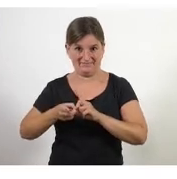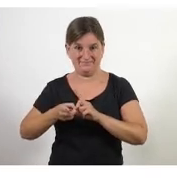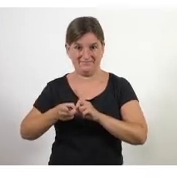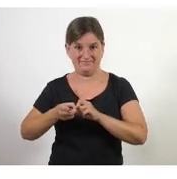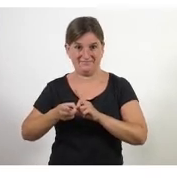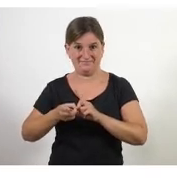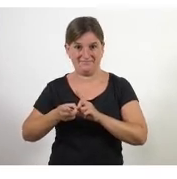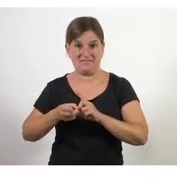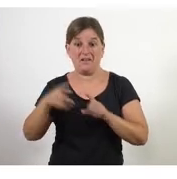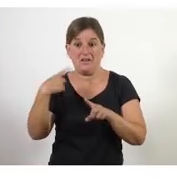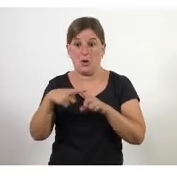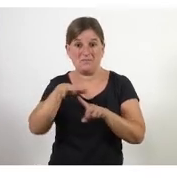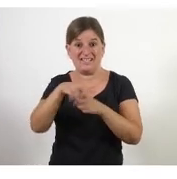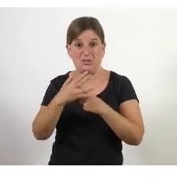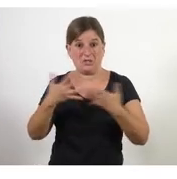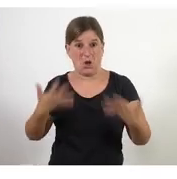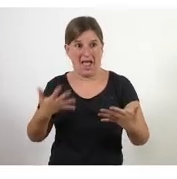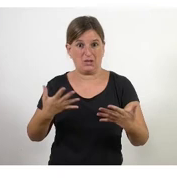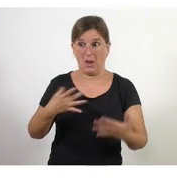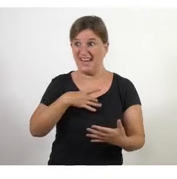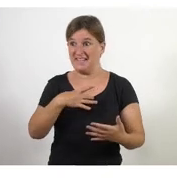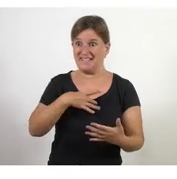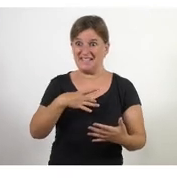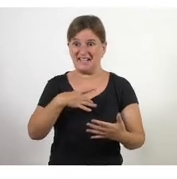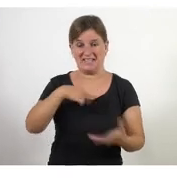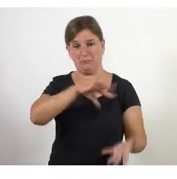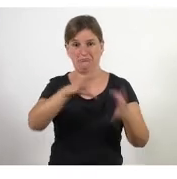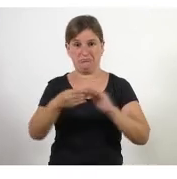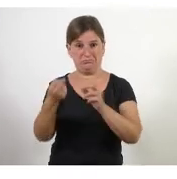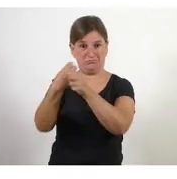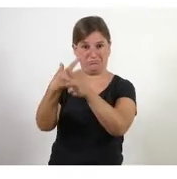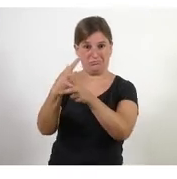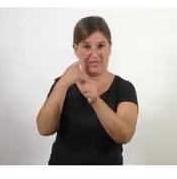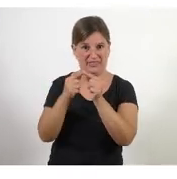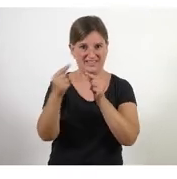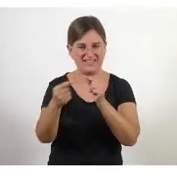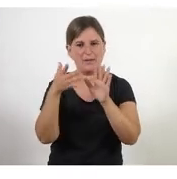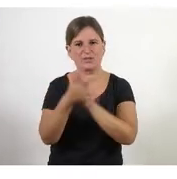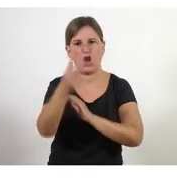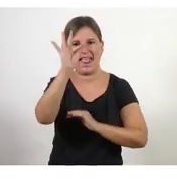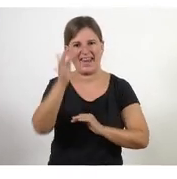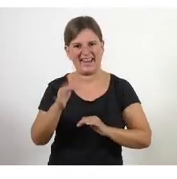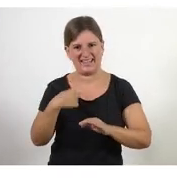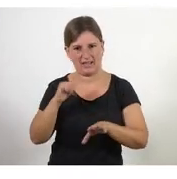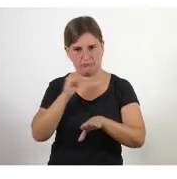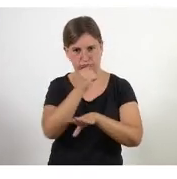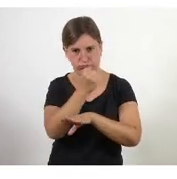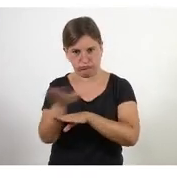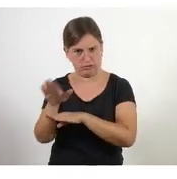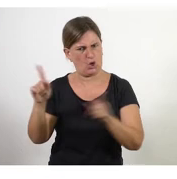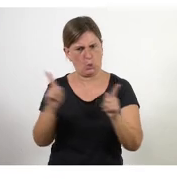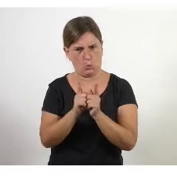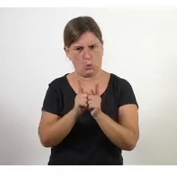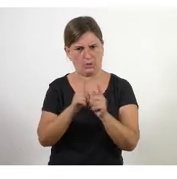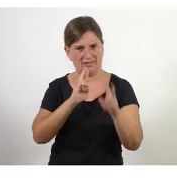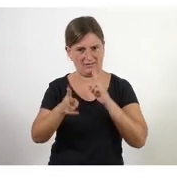dins de la incertesa doncs us agrairem molt que respongueu l'enquesta és una enquesta curta perquè així nosaltres